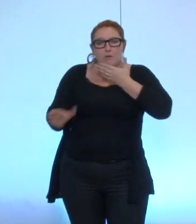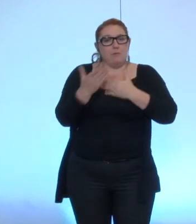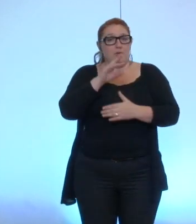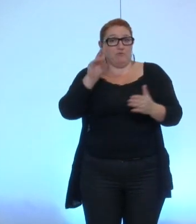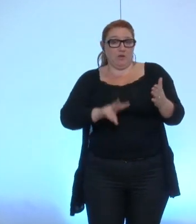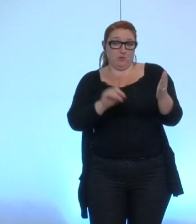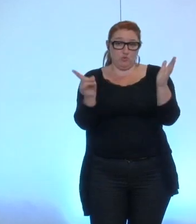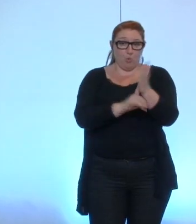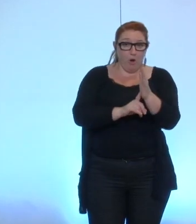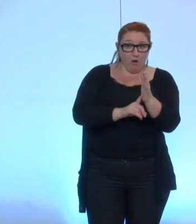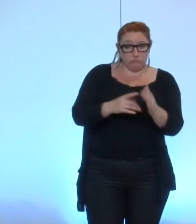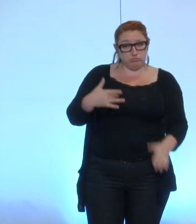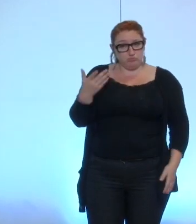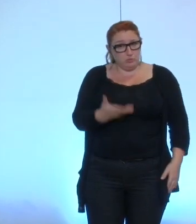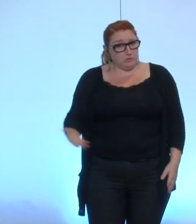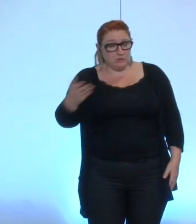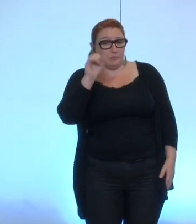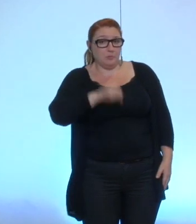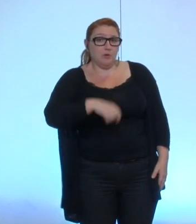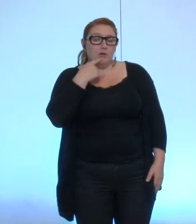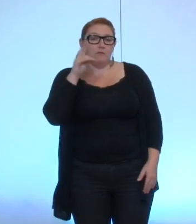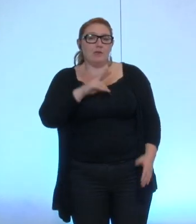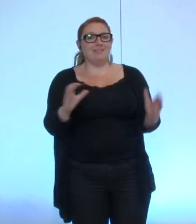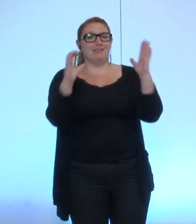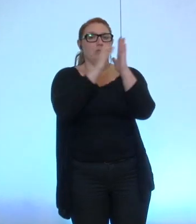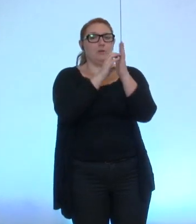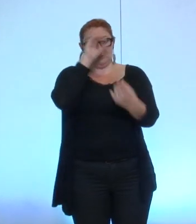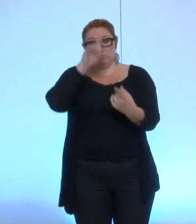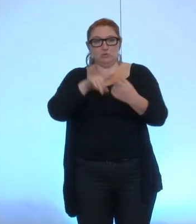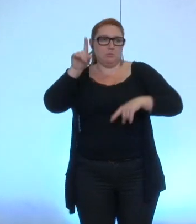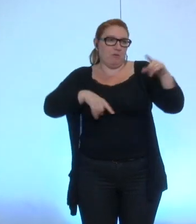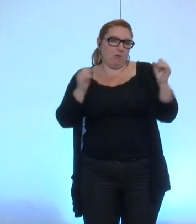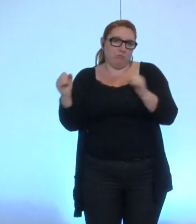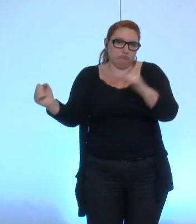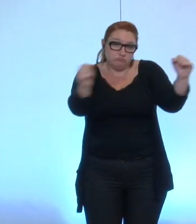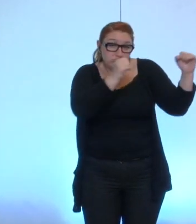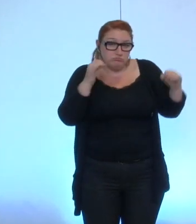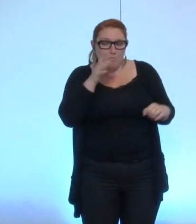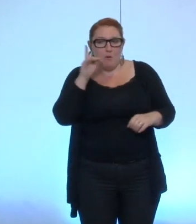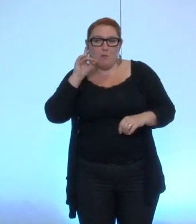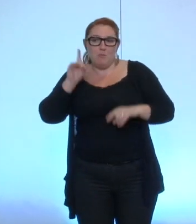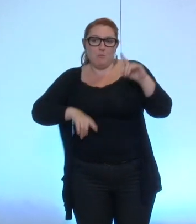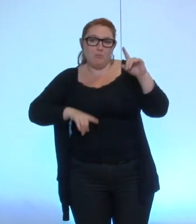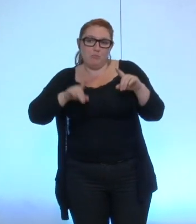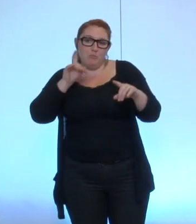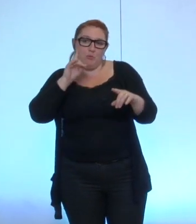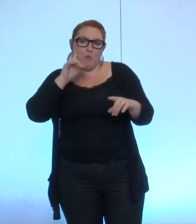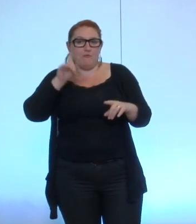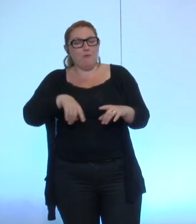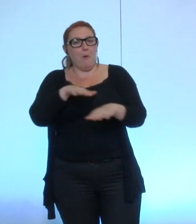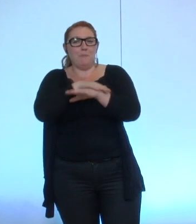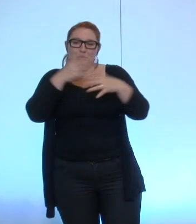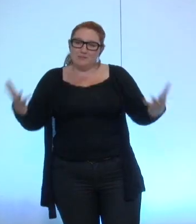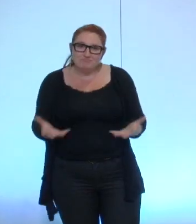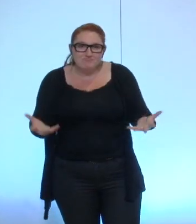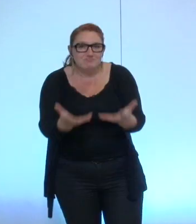utilisé alors après le sujet des délibérations n'est pas toujours le plus consensuel parce qu'il y a aussi un petit peu de travail d'animation politique pour amener ou